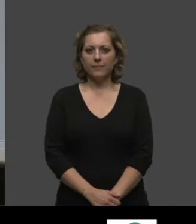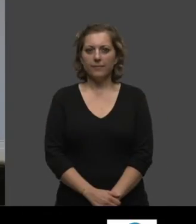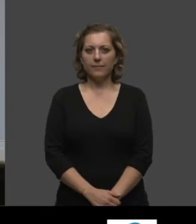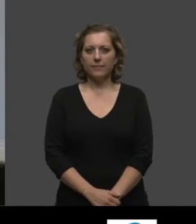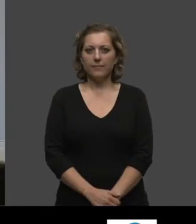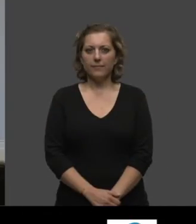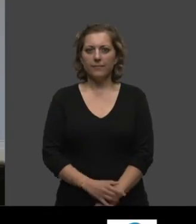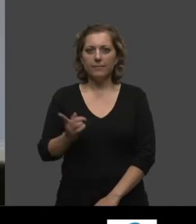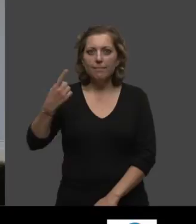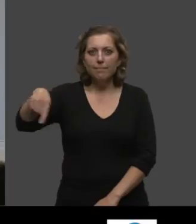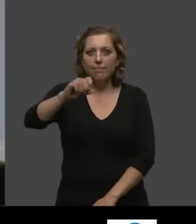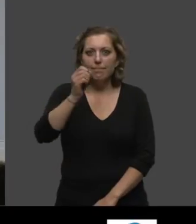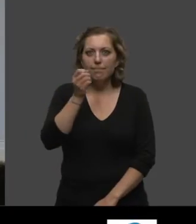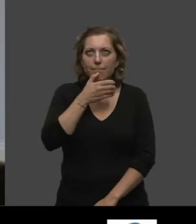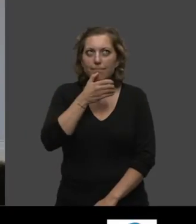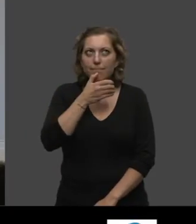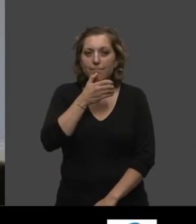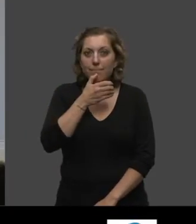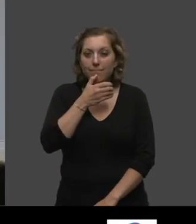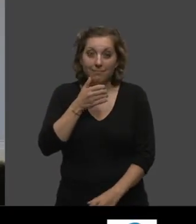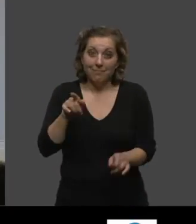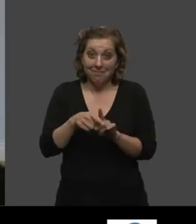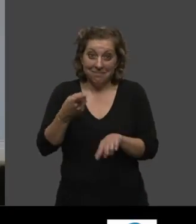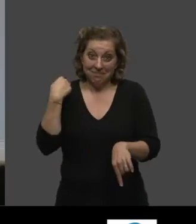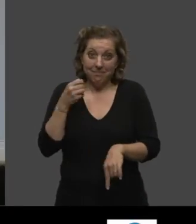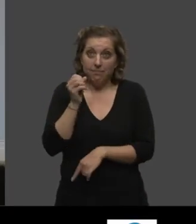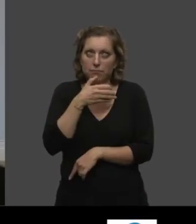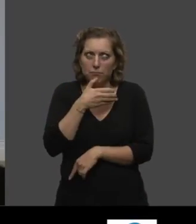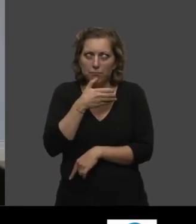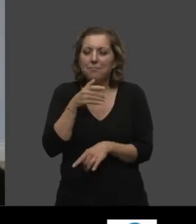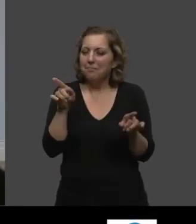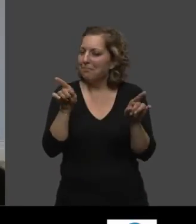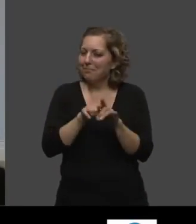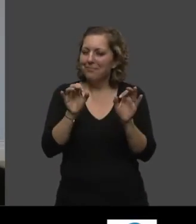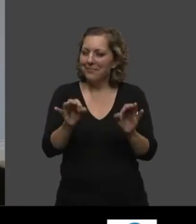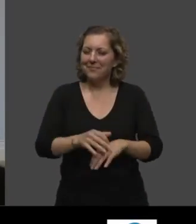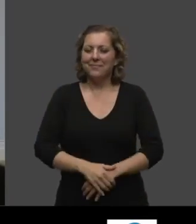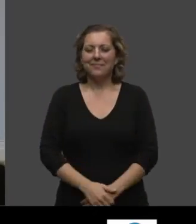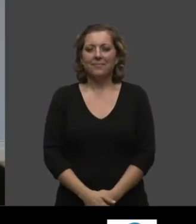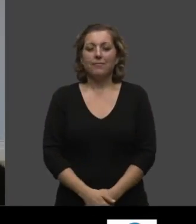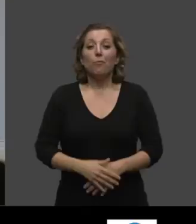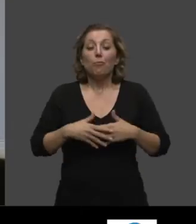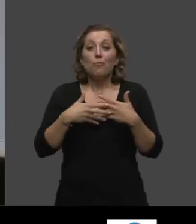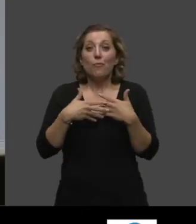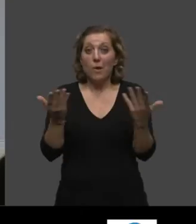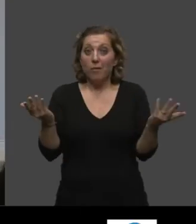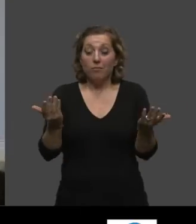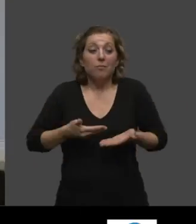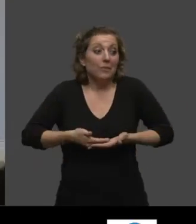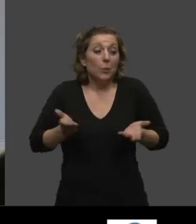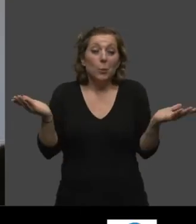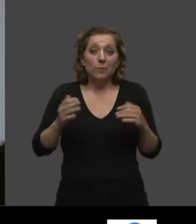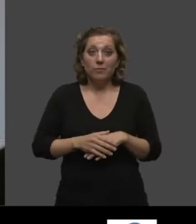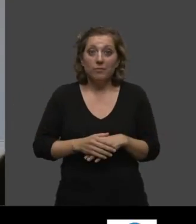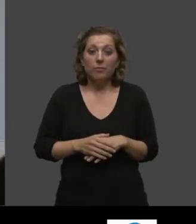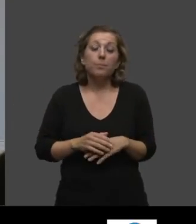Ça vous laisse quoi ? Comme ça m'a laissé quoi quand même. Bon, voilà, c'est tout. Alors il faut, oui,